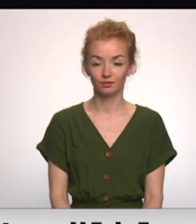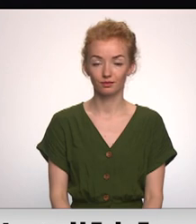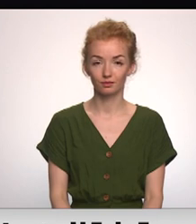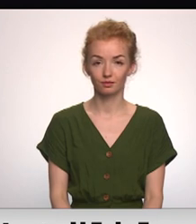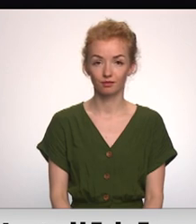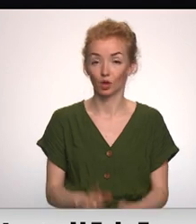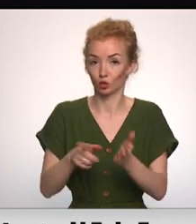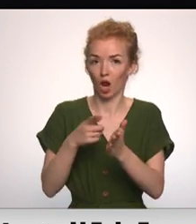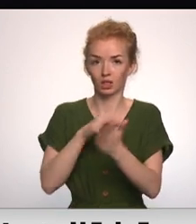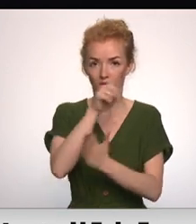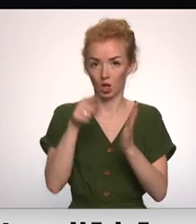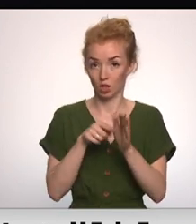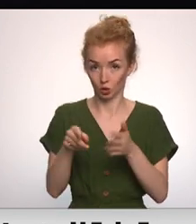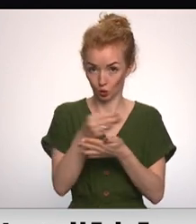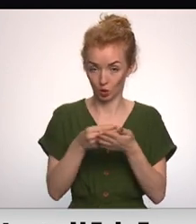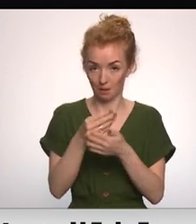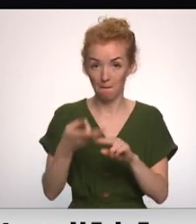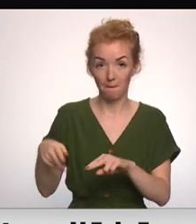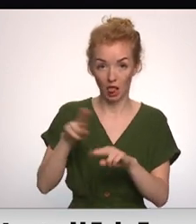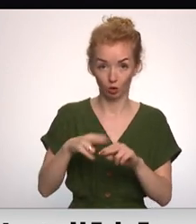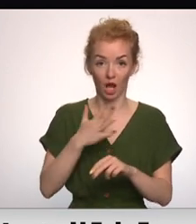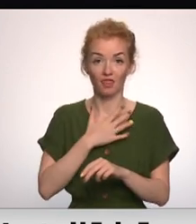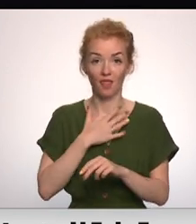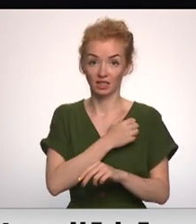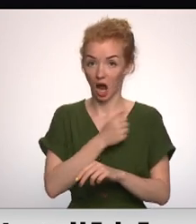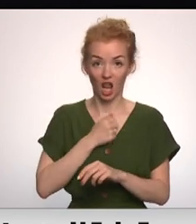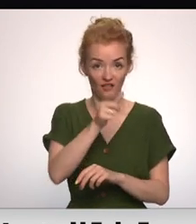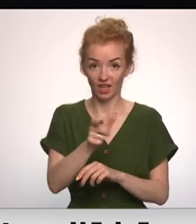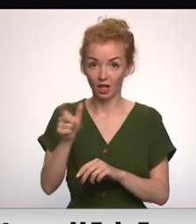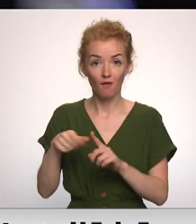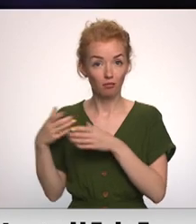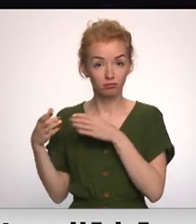Vai tas nozīmē, ka vēl papildu kanādiešu karavīri uz Latviju nebrauks?